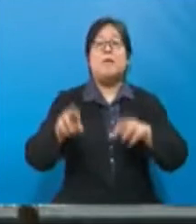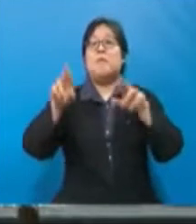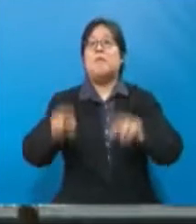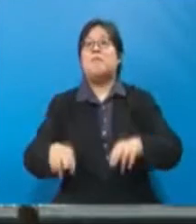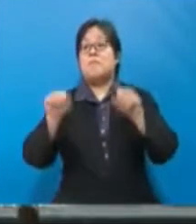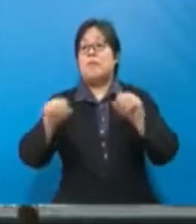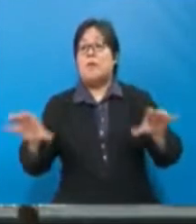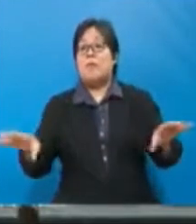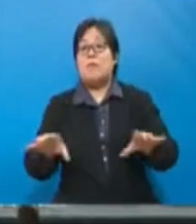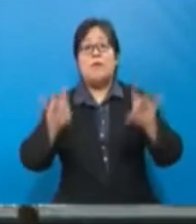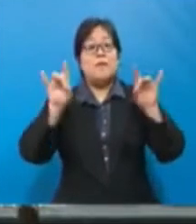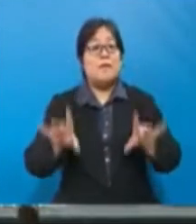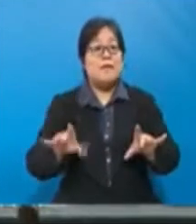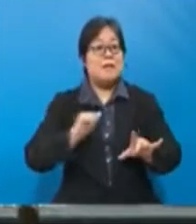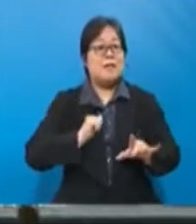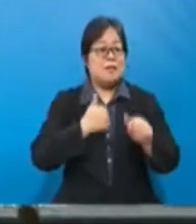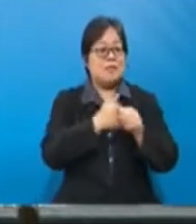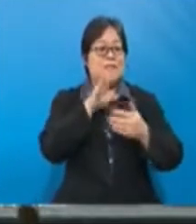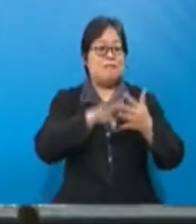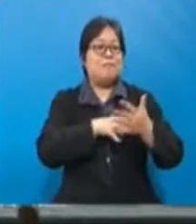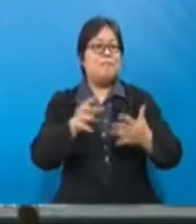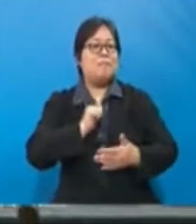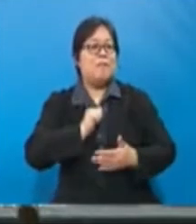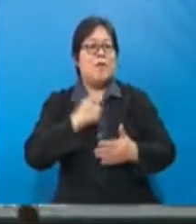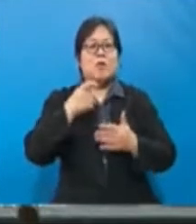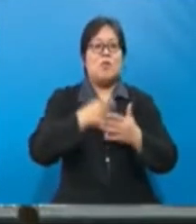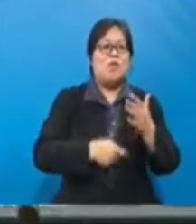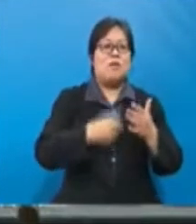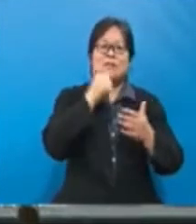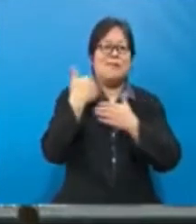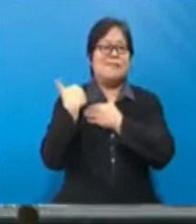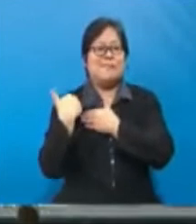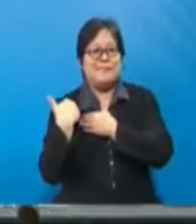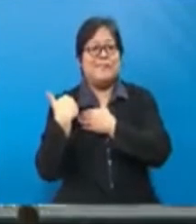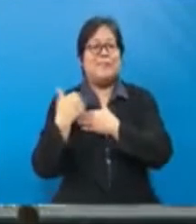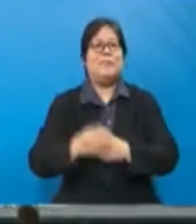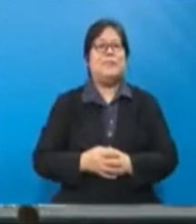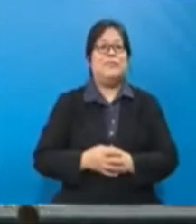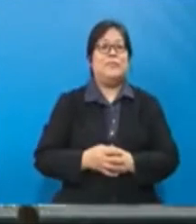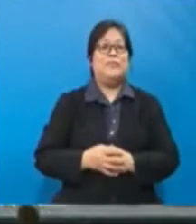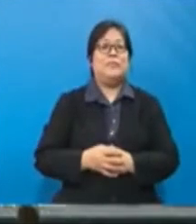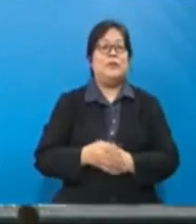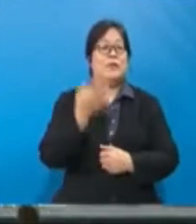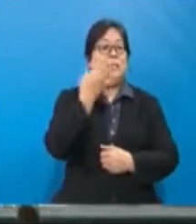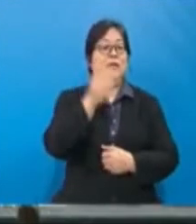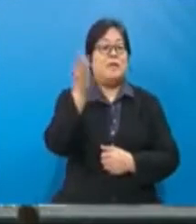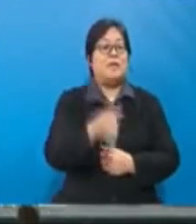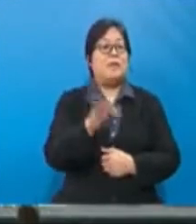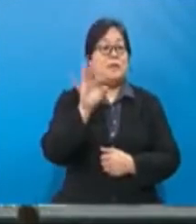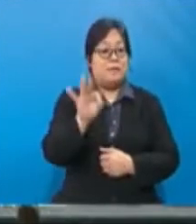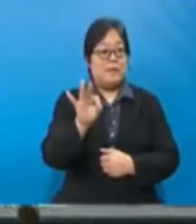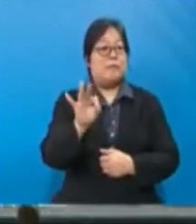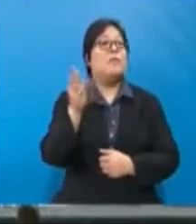Dan rakyat mampu menjalani ujian ini secara berkala dengan kos yang tidak membebankan mereka. Pada 19